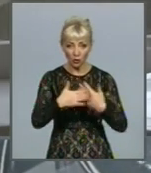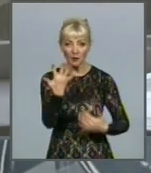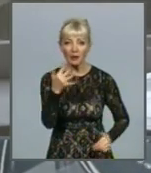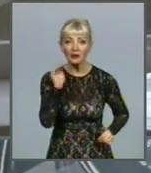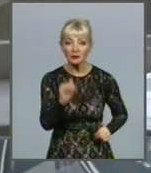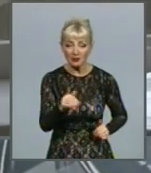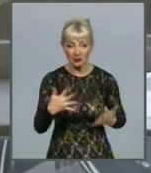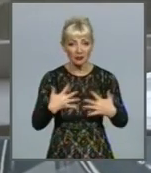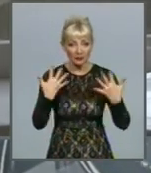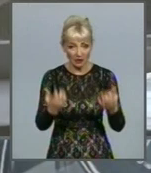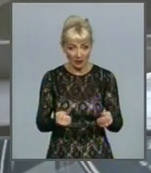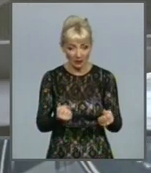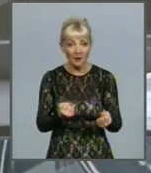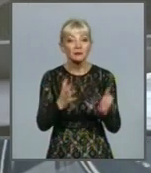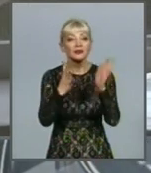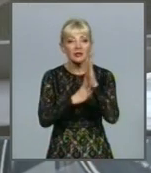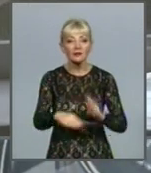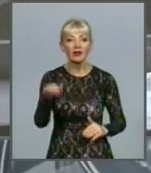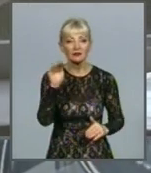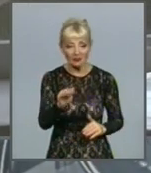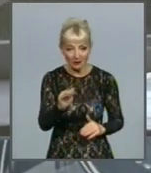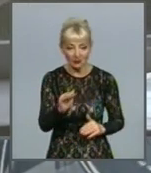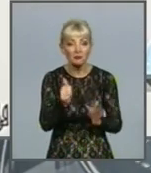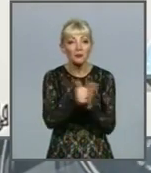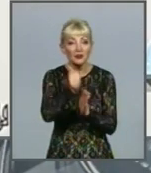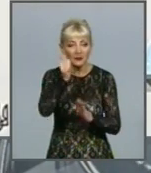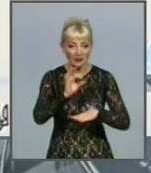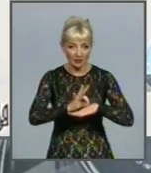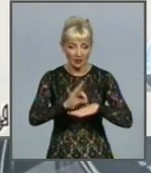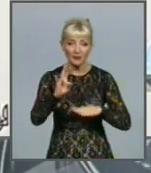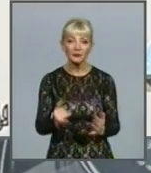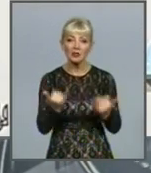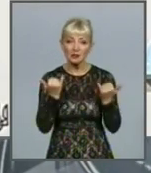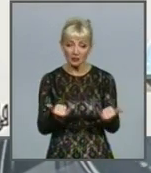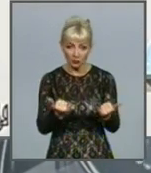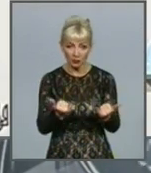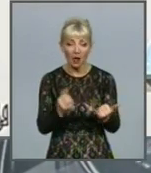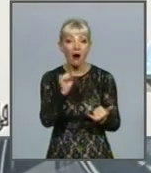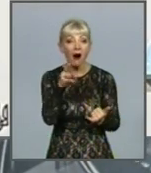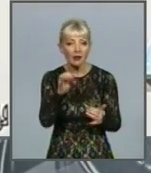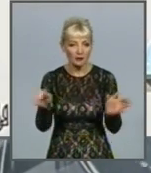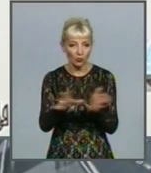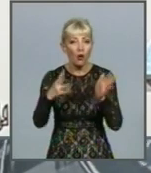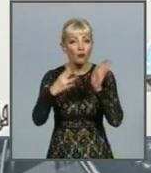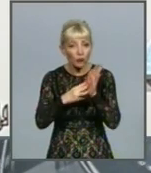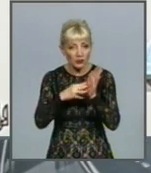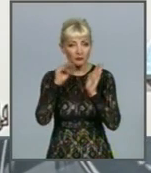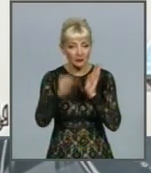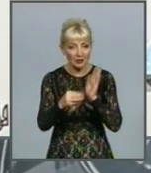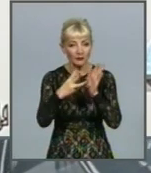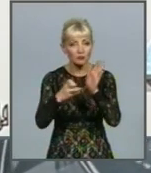тисяч одужавших, майже 9 тисяч вперше захворілих. У нас сьогодні черговий антирекорд – 8 899